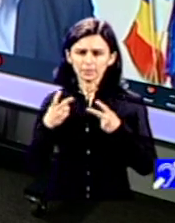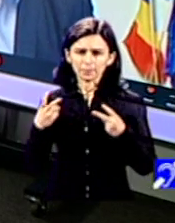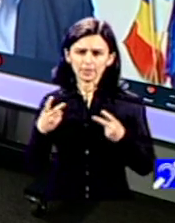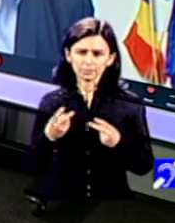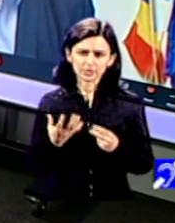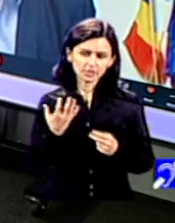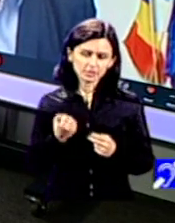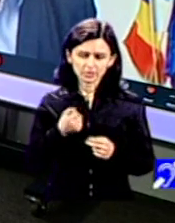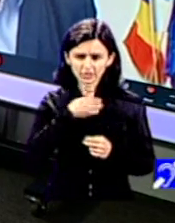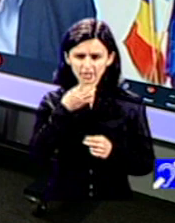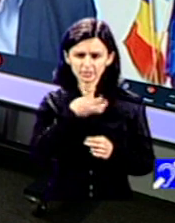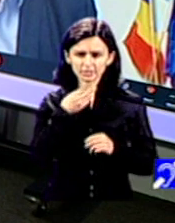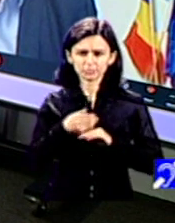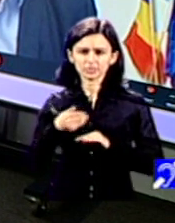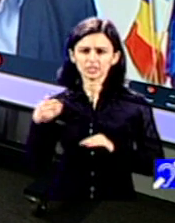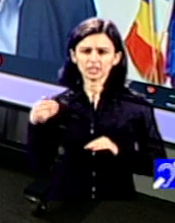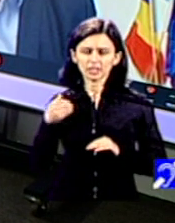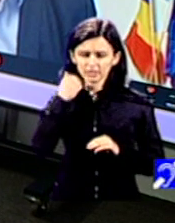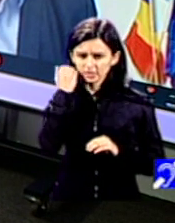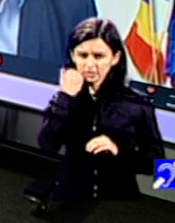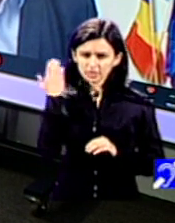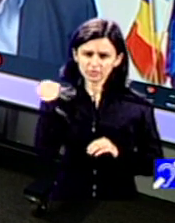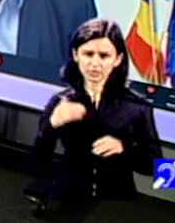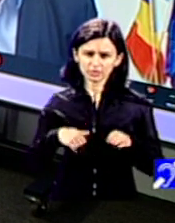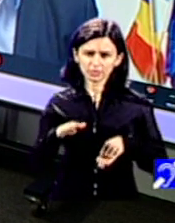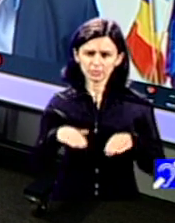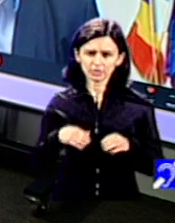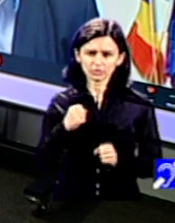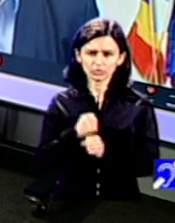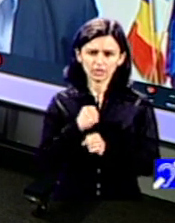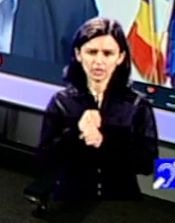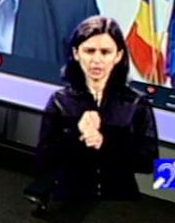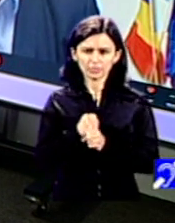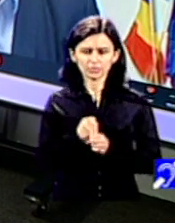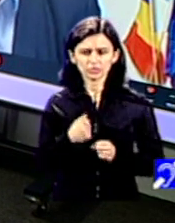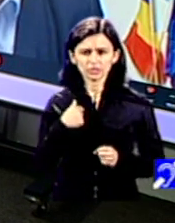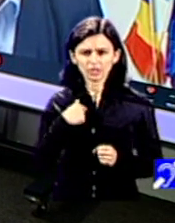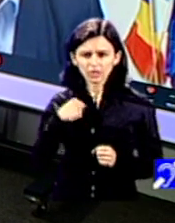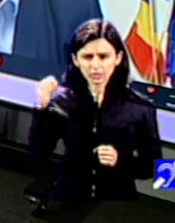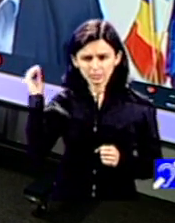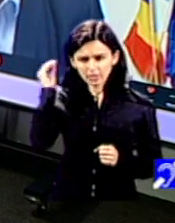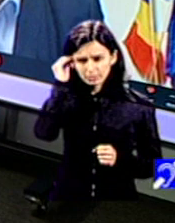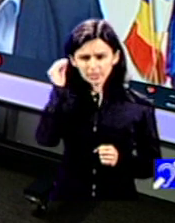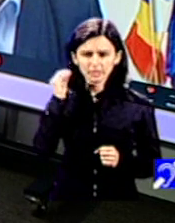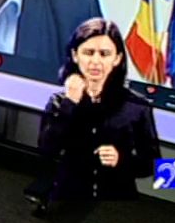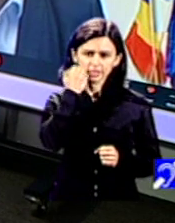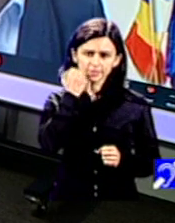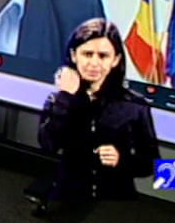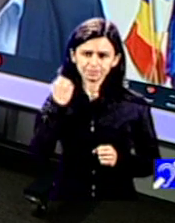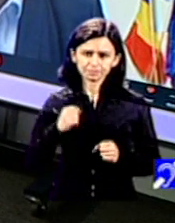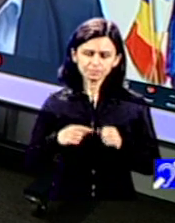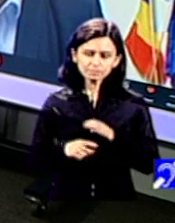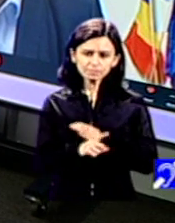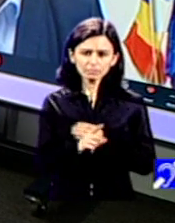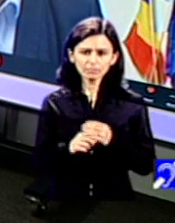de ceea ce ați precizat puțin mai devreme, momentul în care erați ministru muncii și al protecției sociale, mi-aduc și acum aminte momentul în care ați ieșit